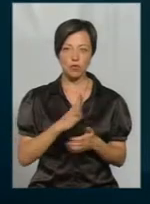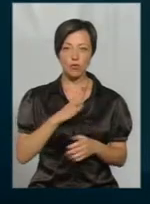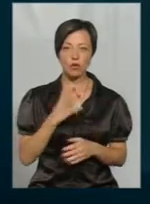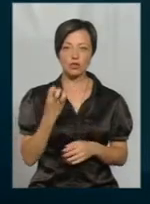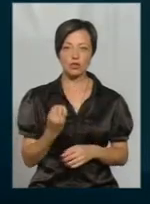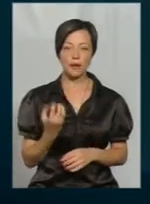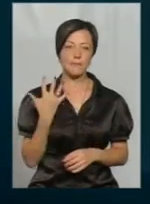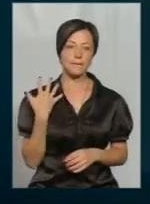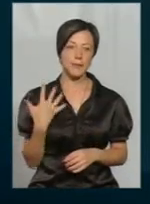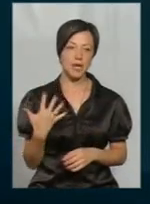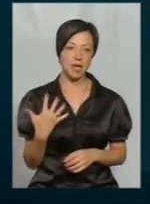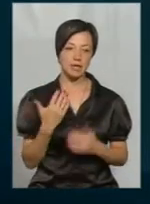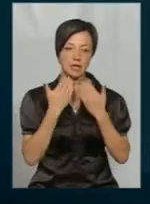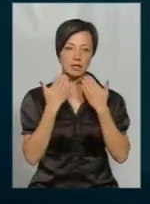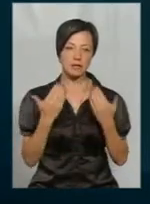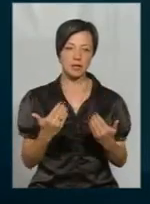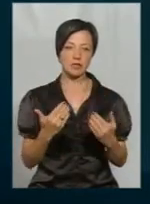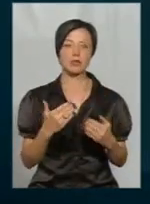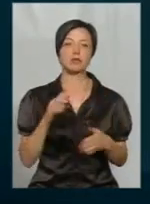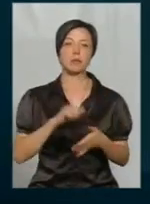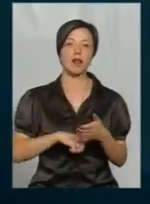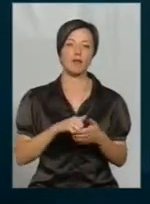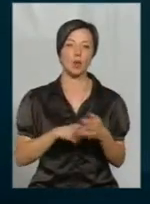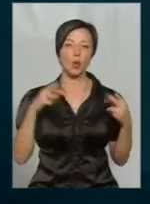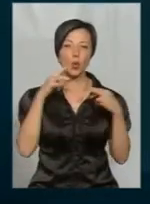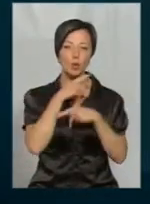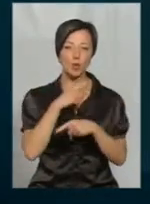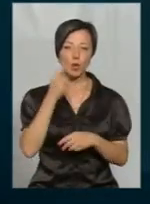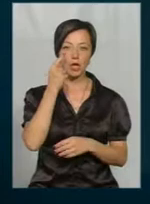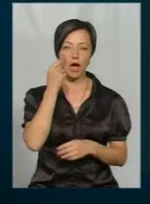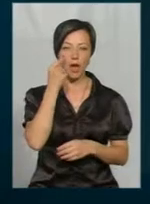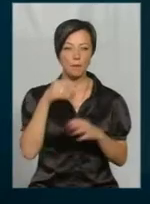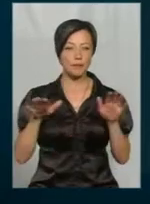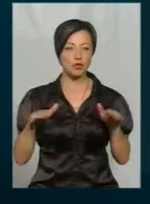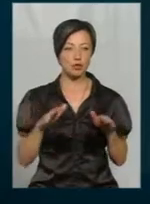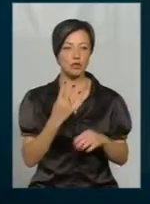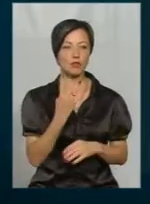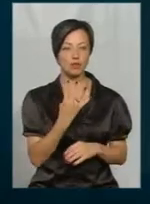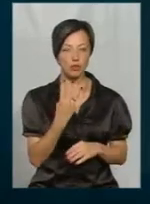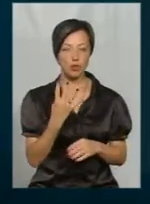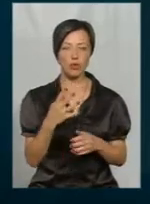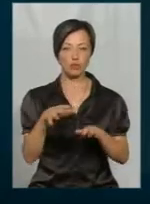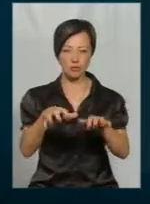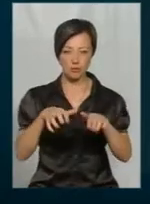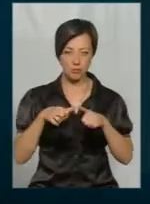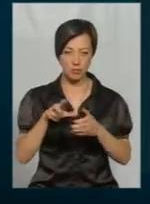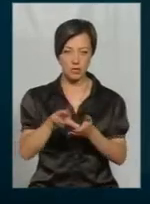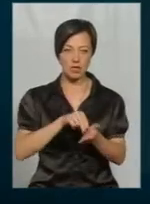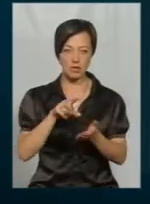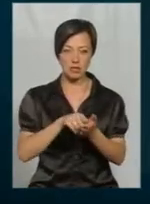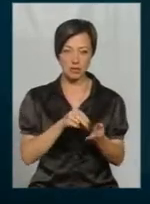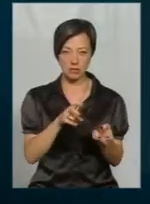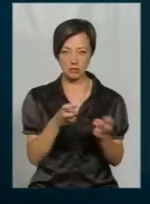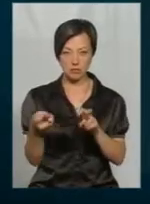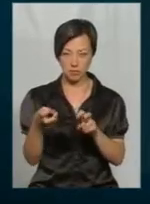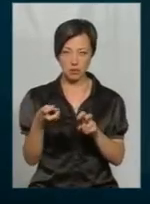звернень з приводу отруєння бджіл. В 5 випадках по 4 були відібрані зразки підмору бджіл,